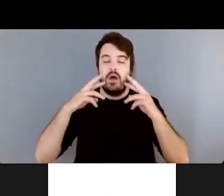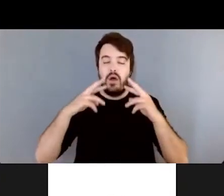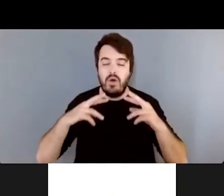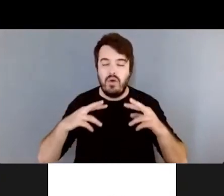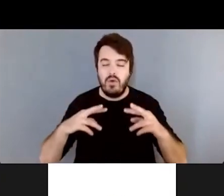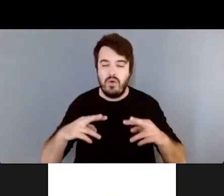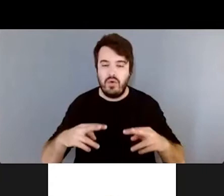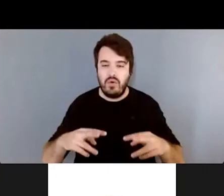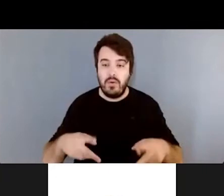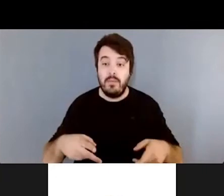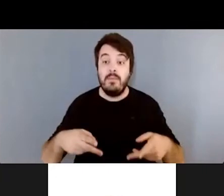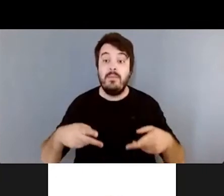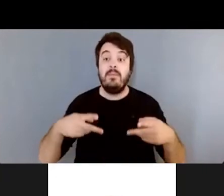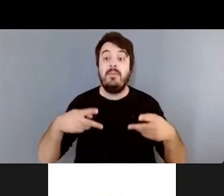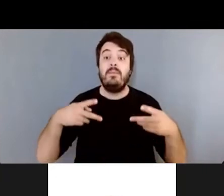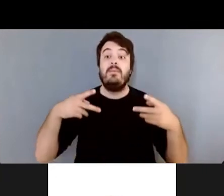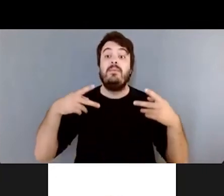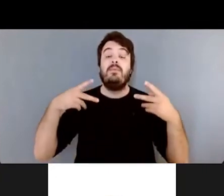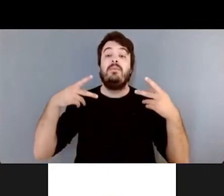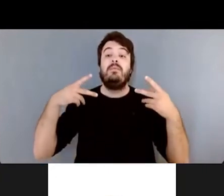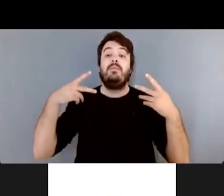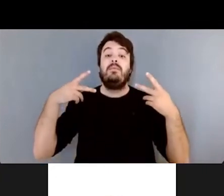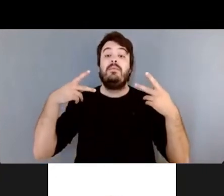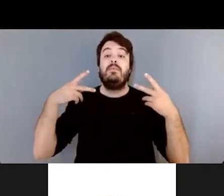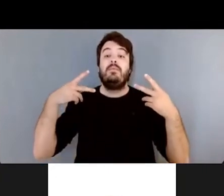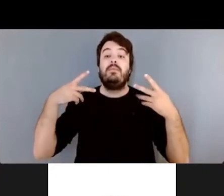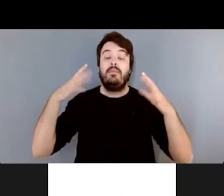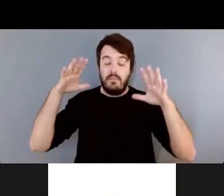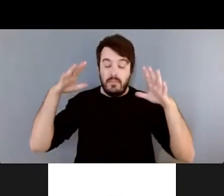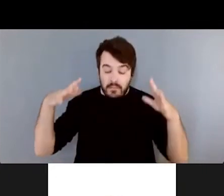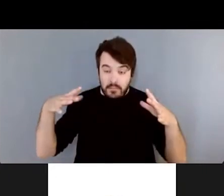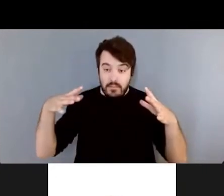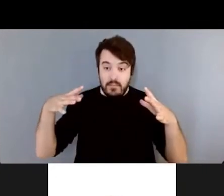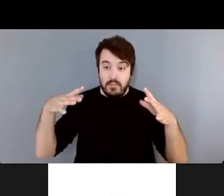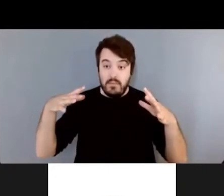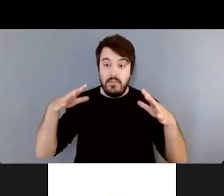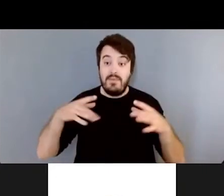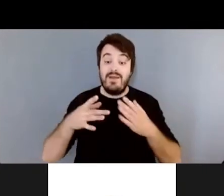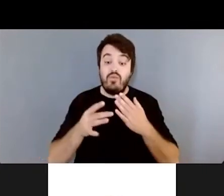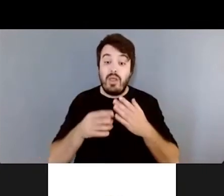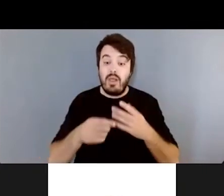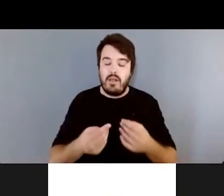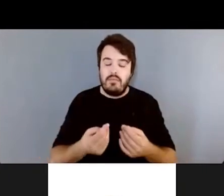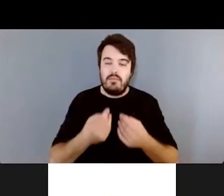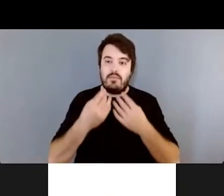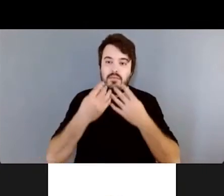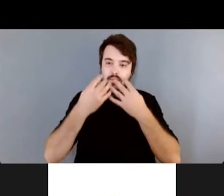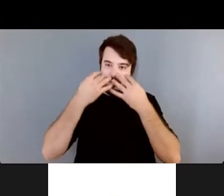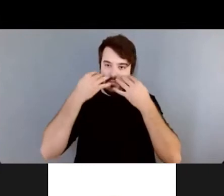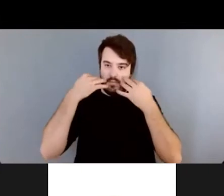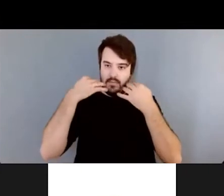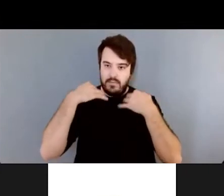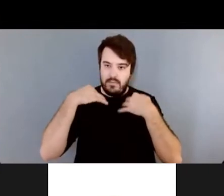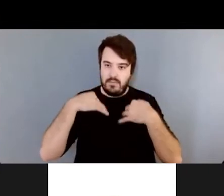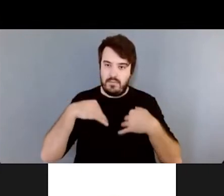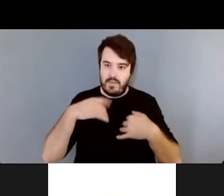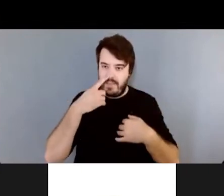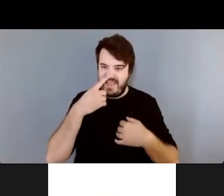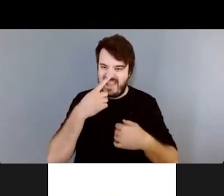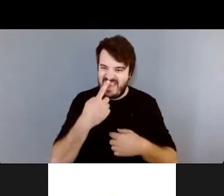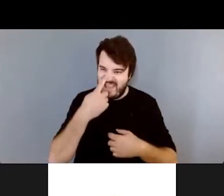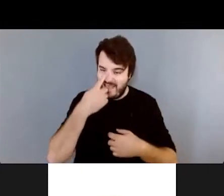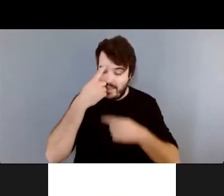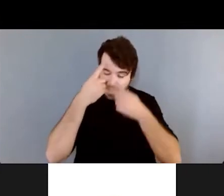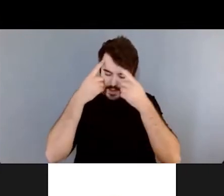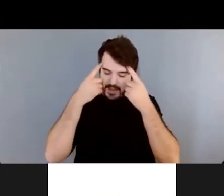une inhalation de thym et ces huiles essentielles-là vont venir dans notre nez, dans